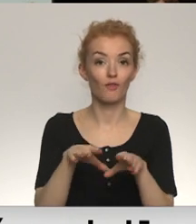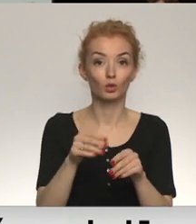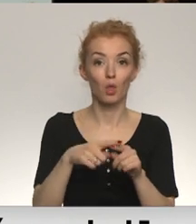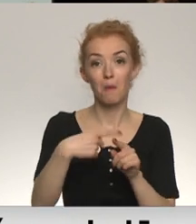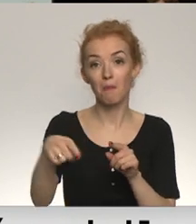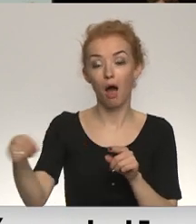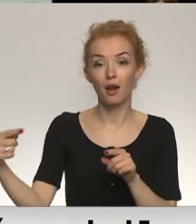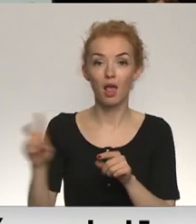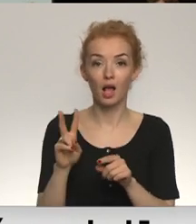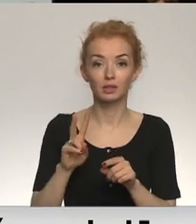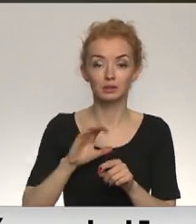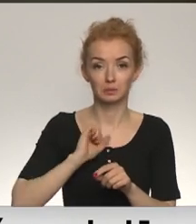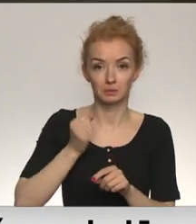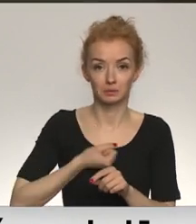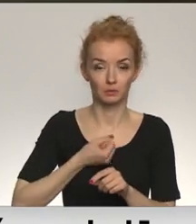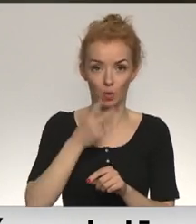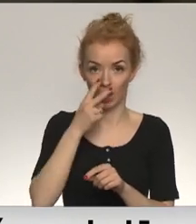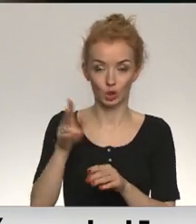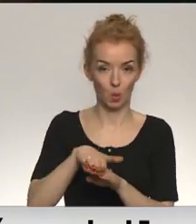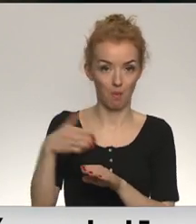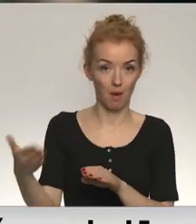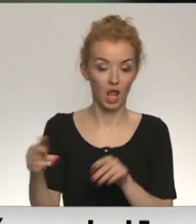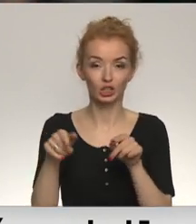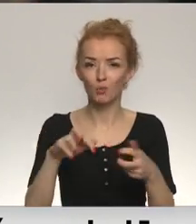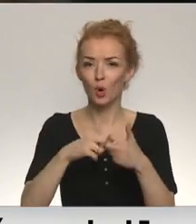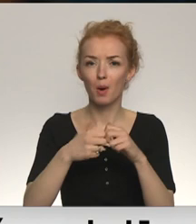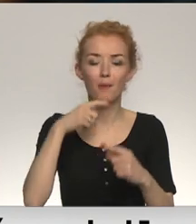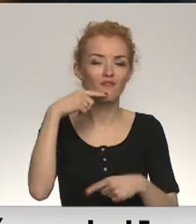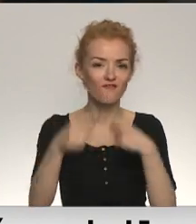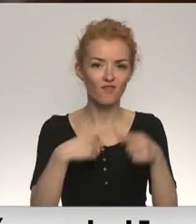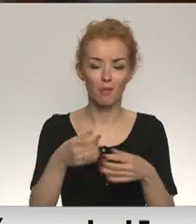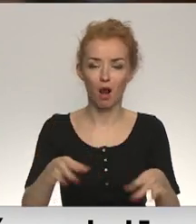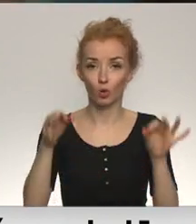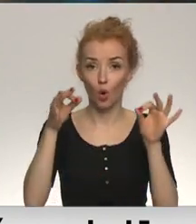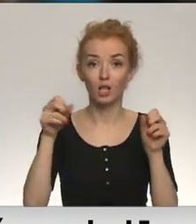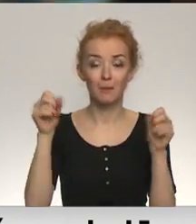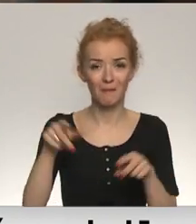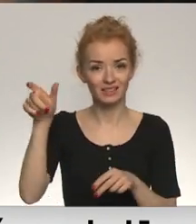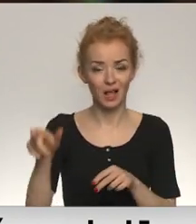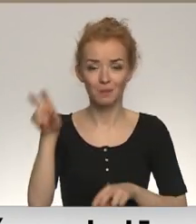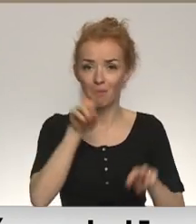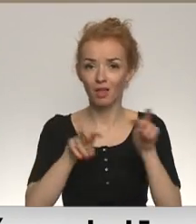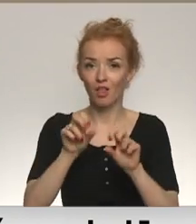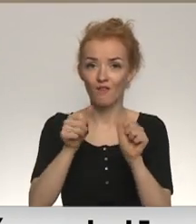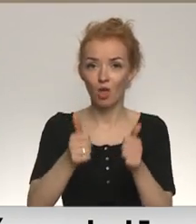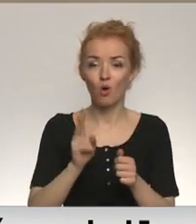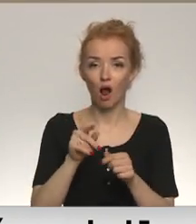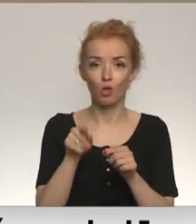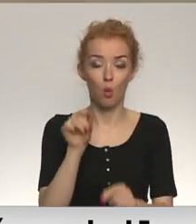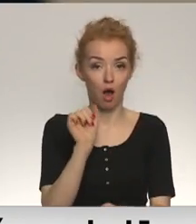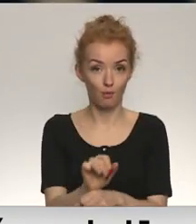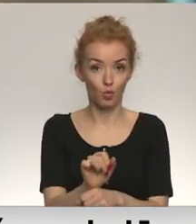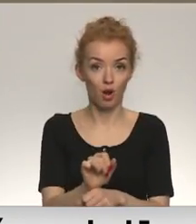visi citi, kas to piedzīvo un redz. Šī problēma ir vienmēr aktuāla, un speciālistēs vienmeklē veidus, kā to apturēt.